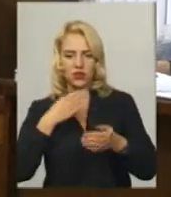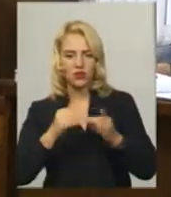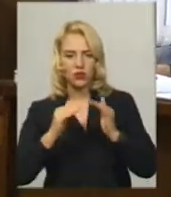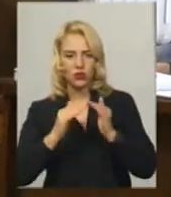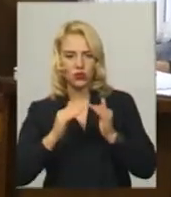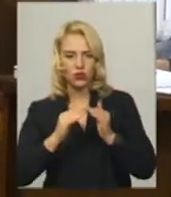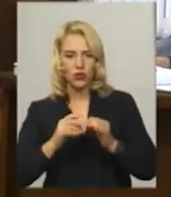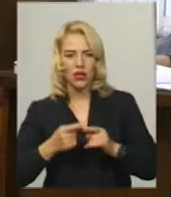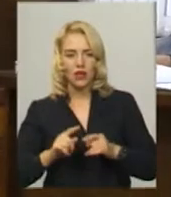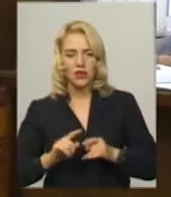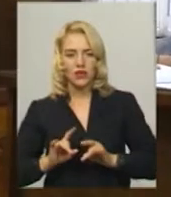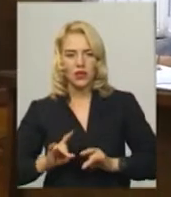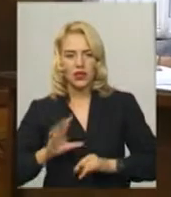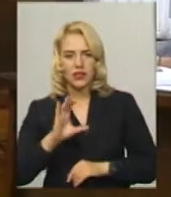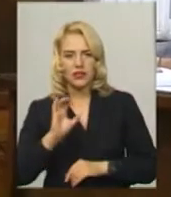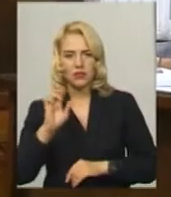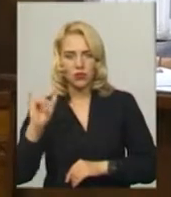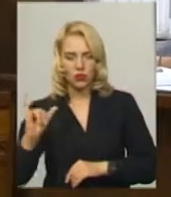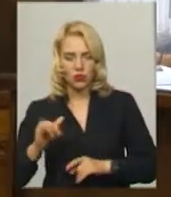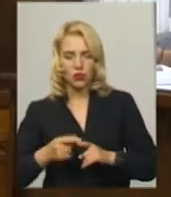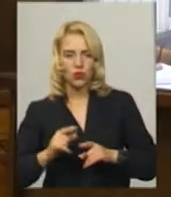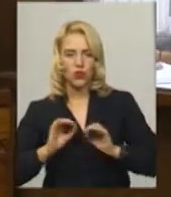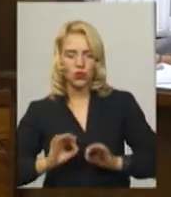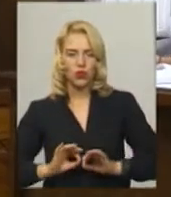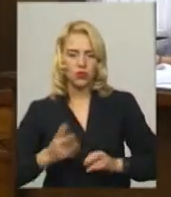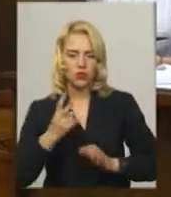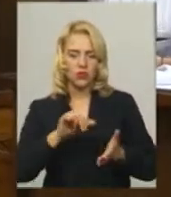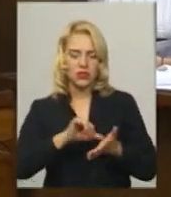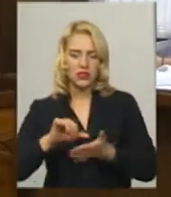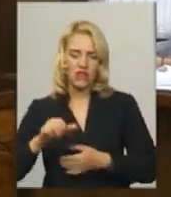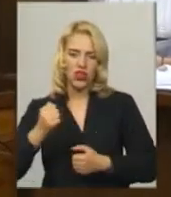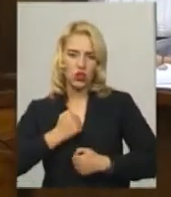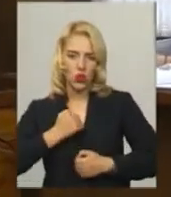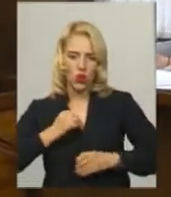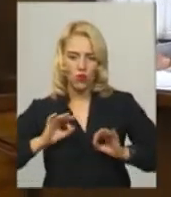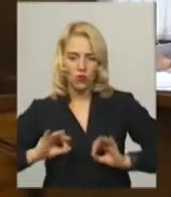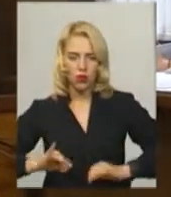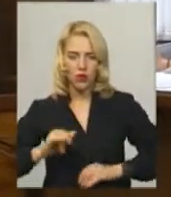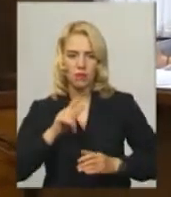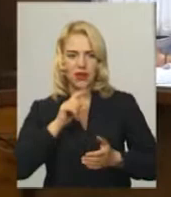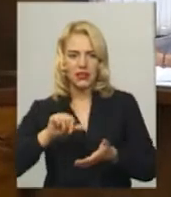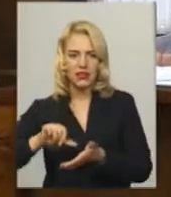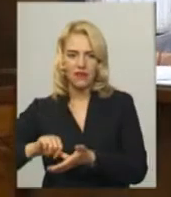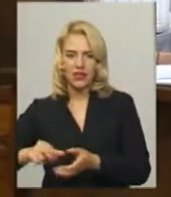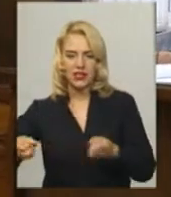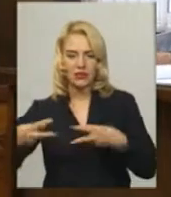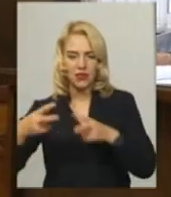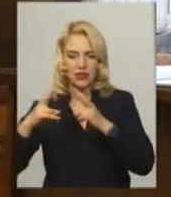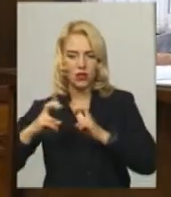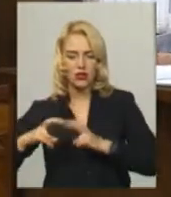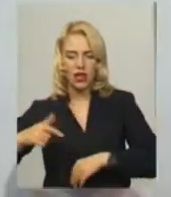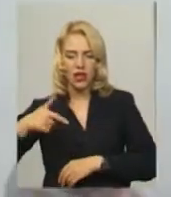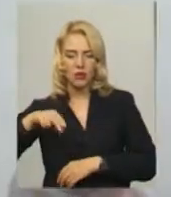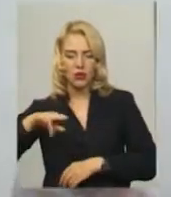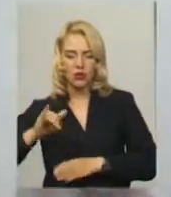-керівника обласного управління Служби безпеки України, а це два представники військової прокуратури та представниця управління спецрозслідувань ГПУ,